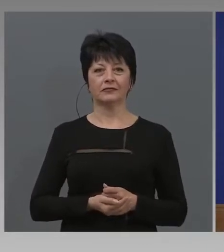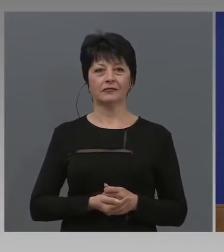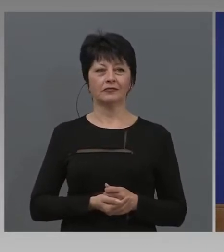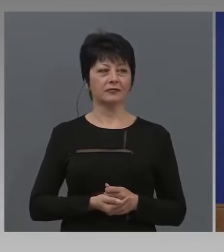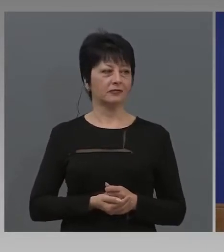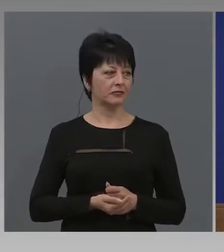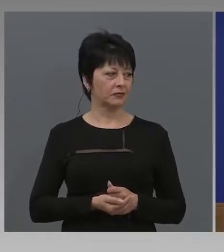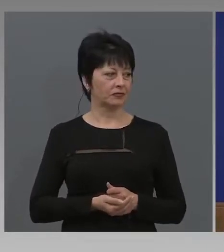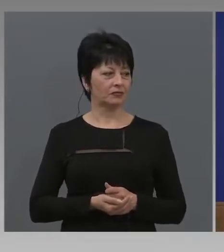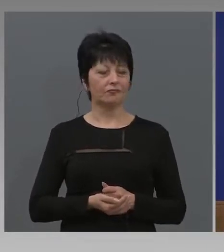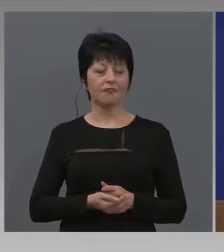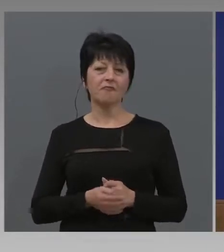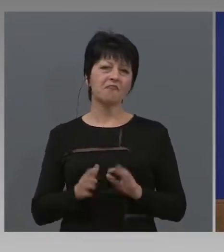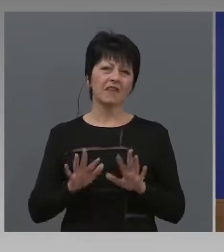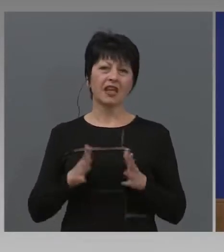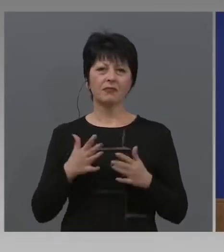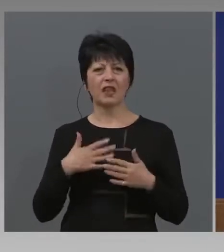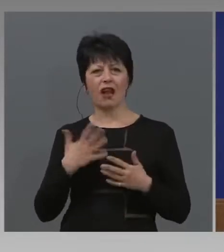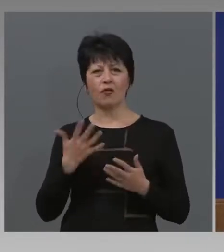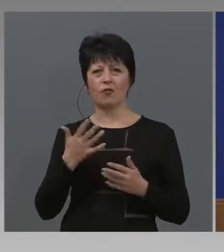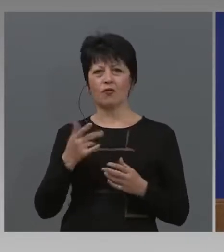Няколко важни теми.